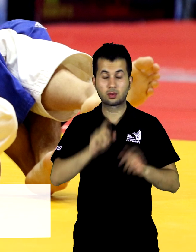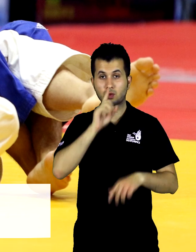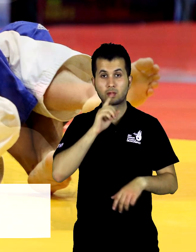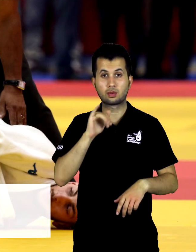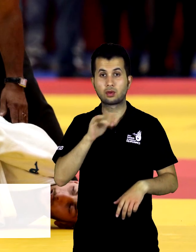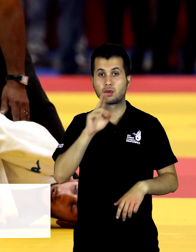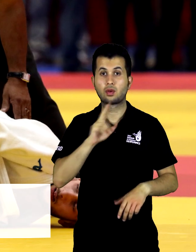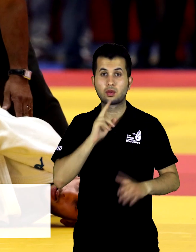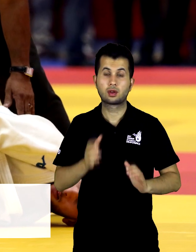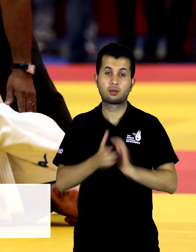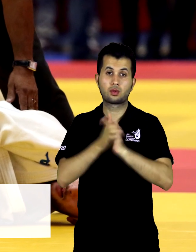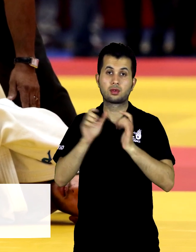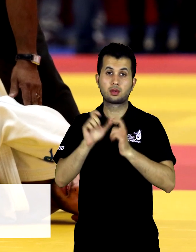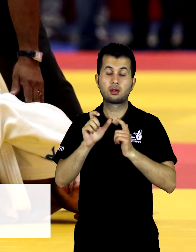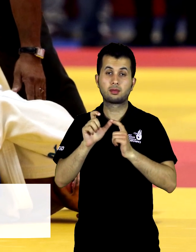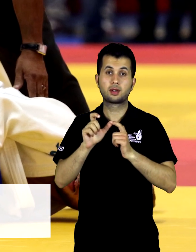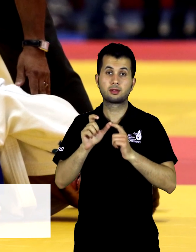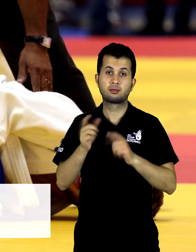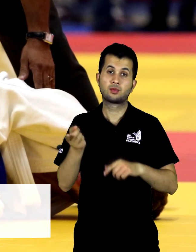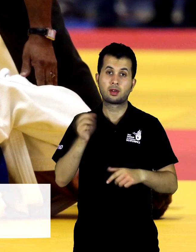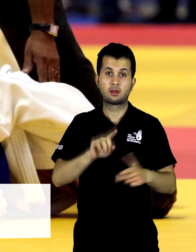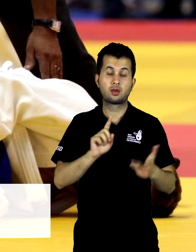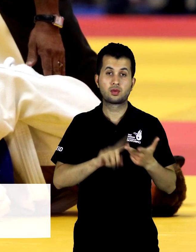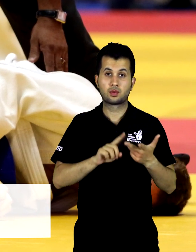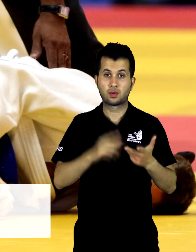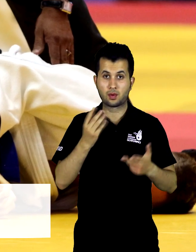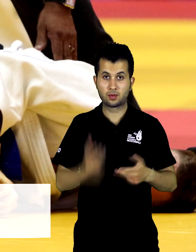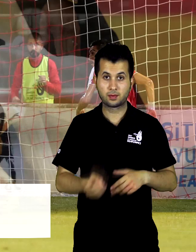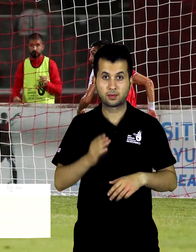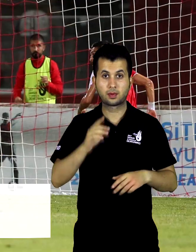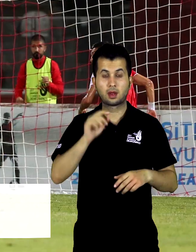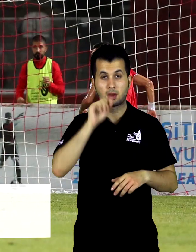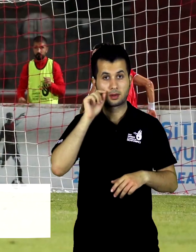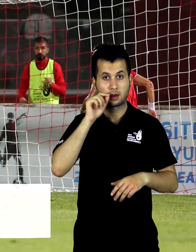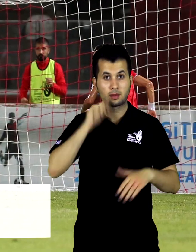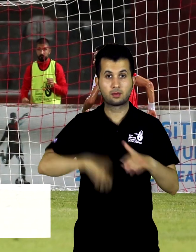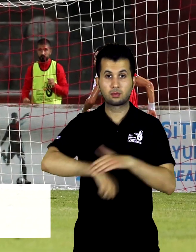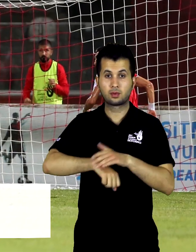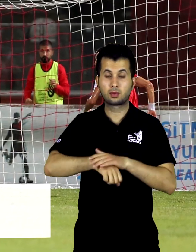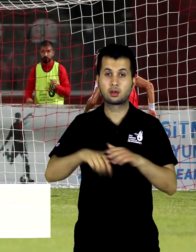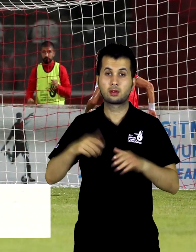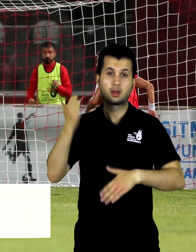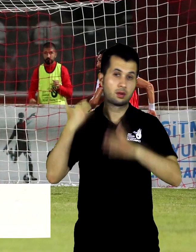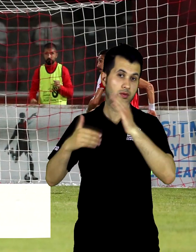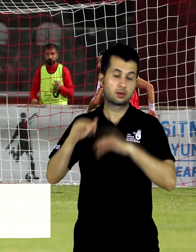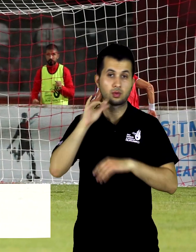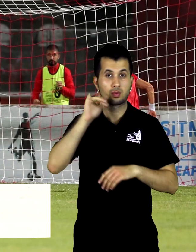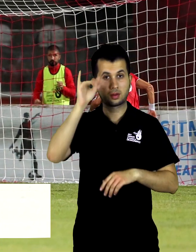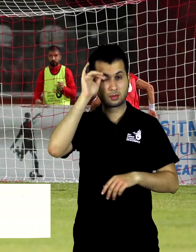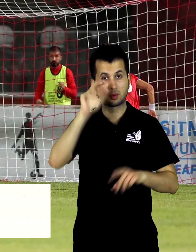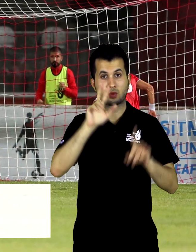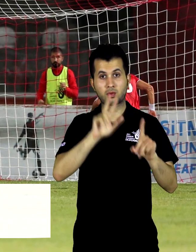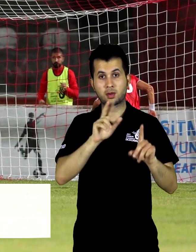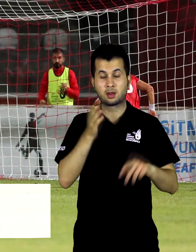Samet Bulut, bu kez oyunlardan bronzla ayrıldı. Erkek futbolunda A grubundaki ilk maçında Suudi